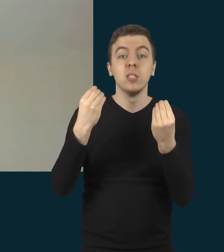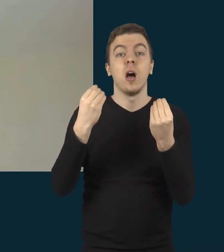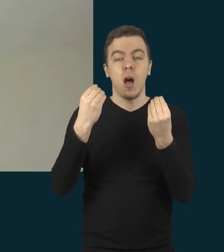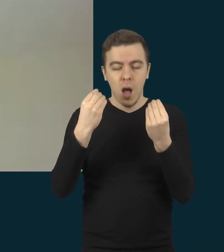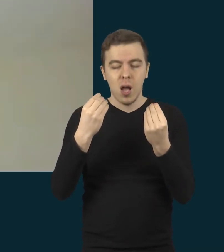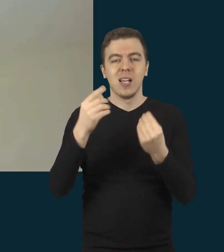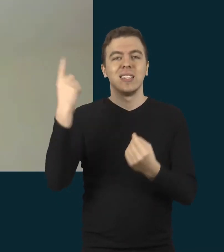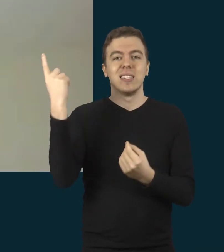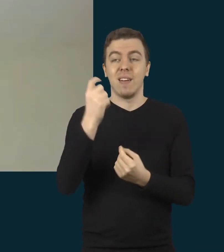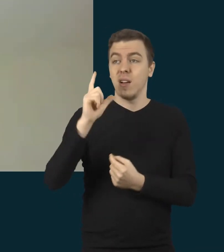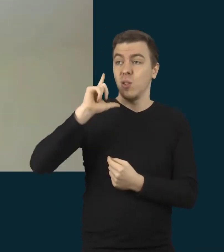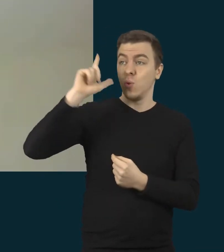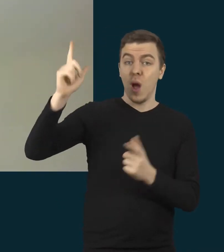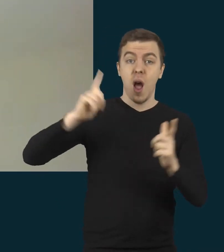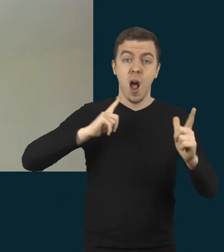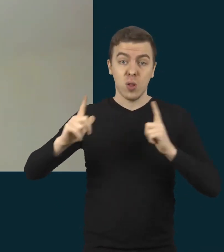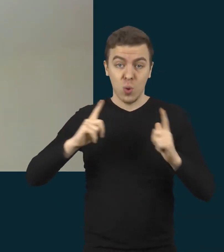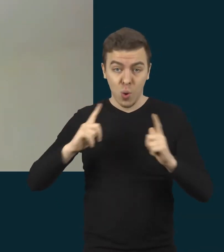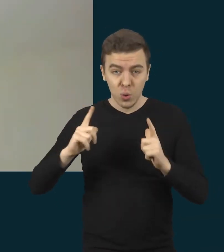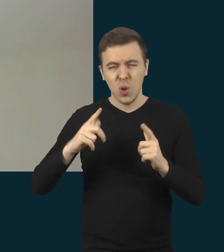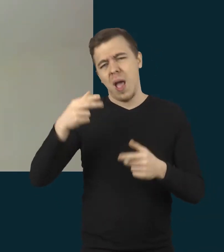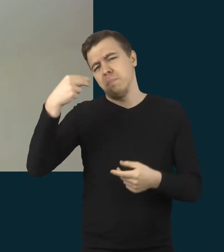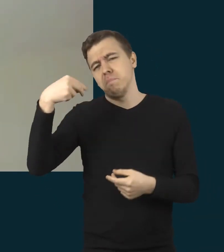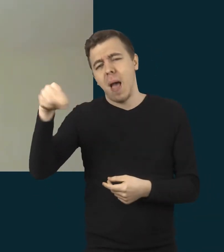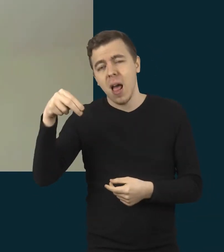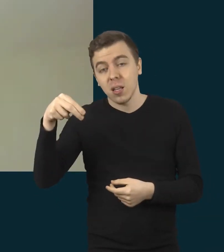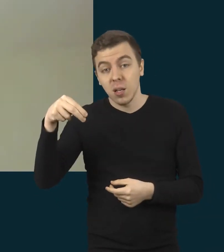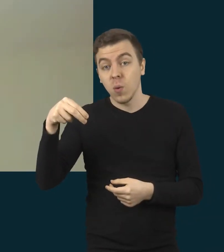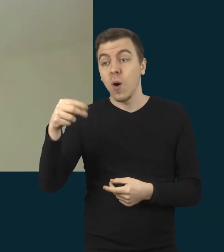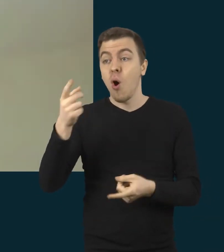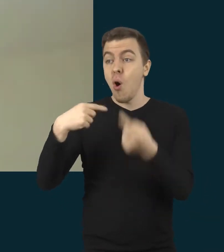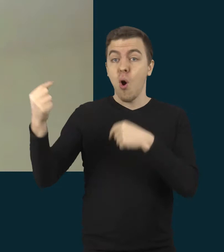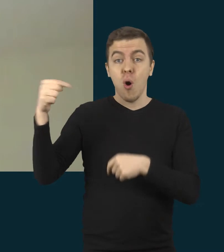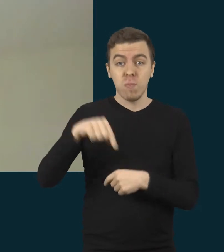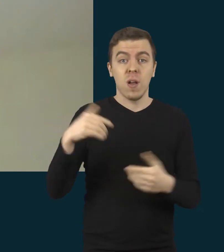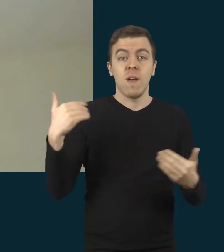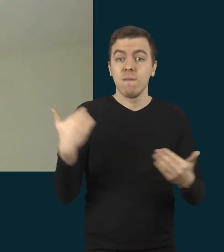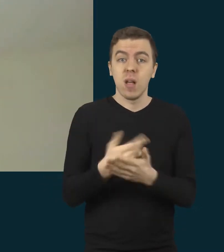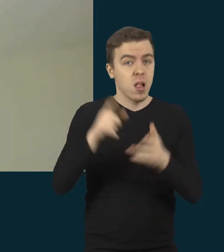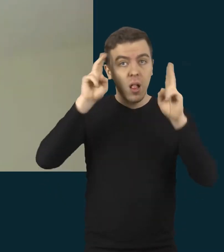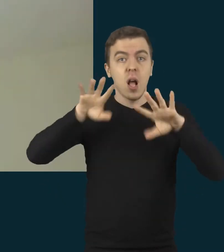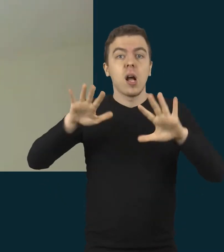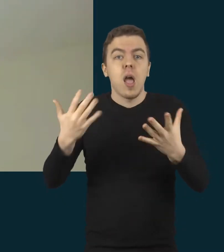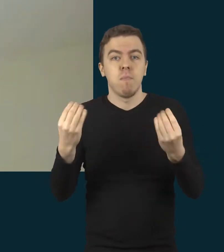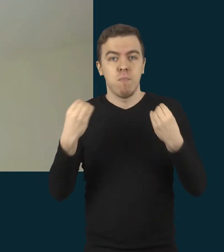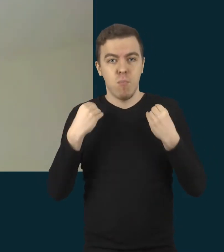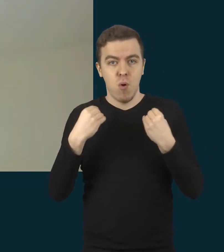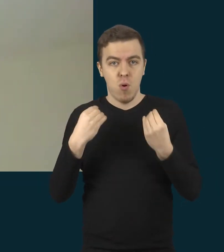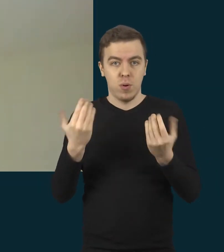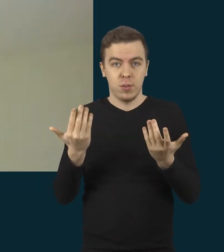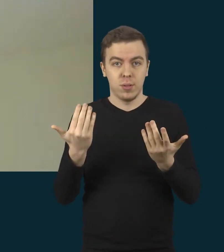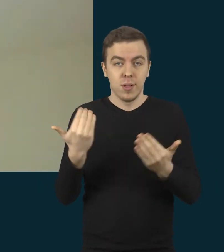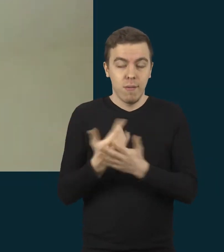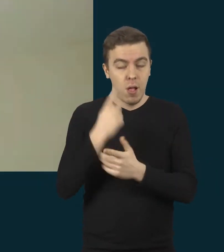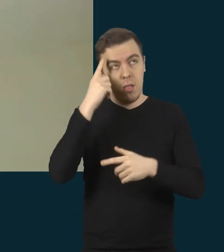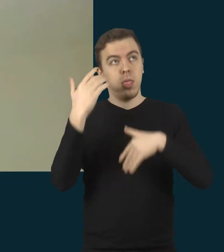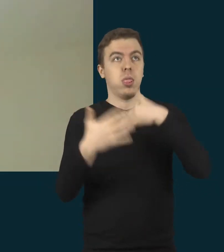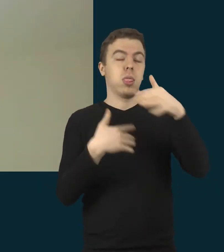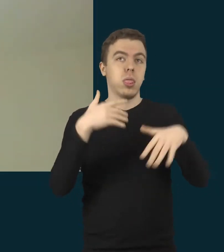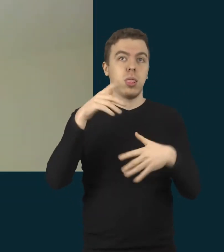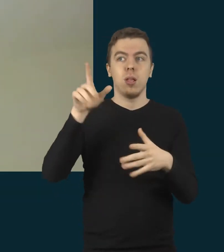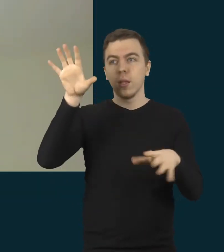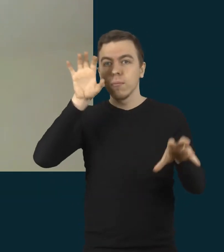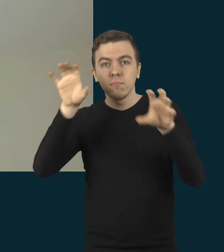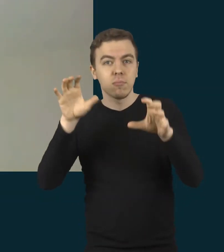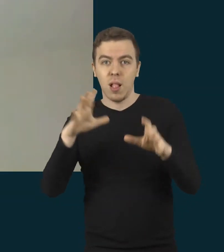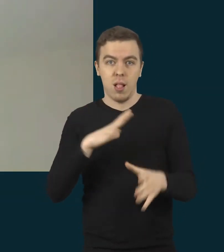savaitę padaryti atostogų pertrauką ir jie jau grįžta ir matai, kad turi viską